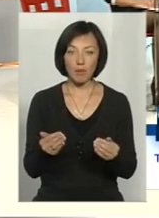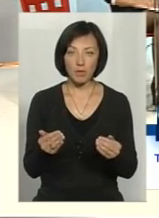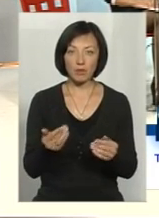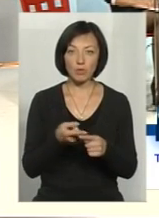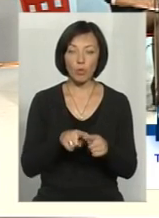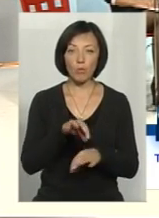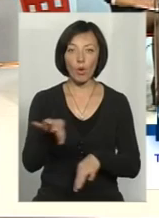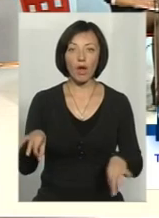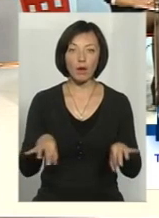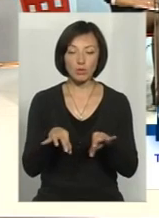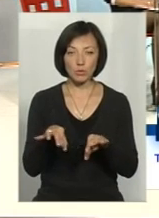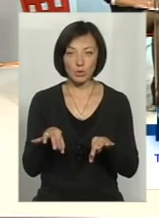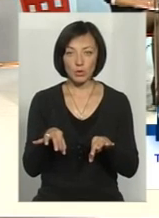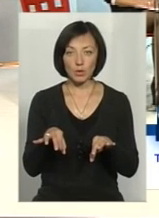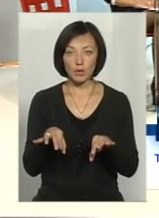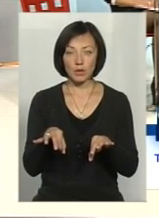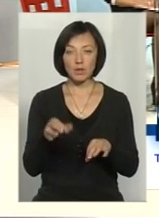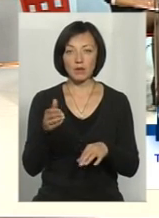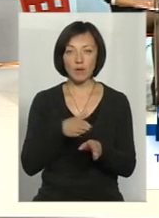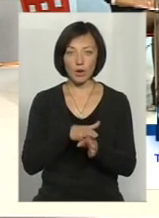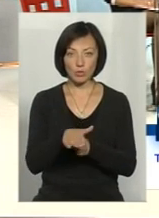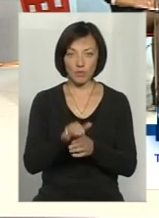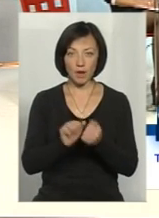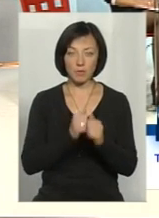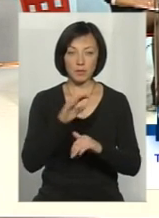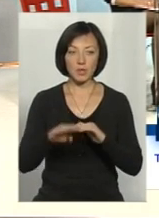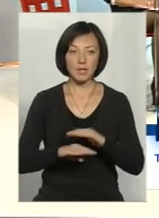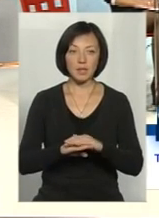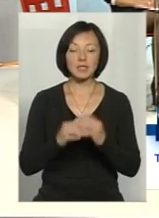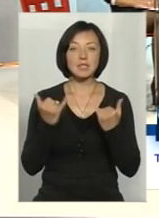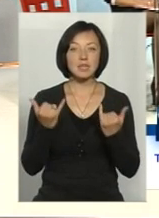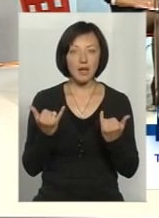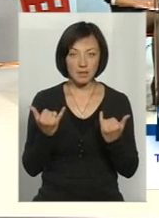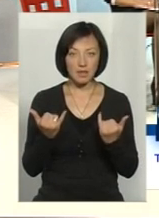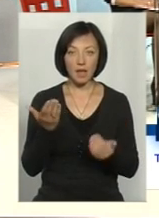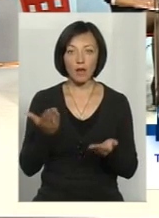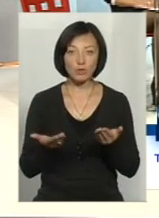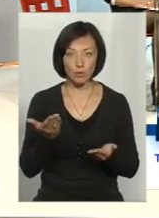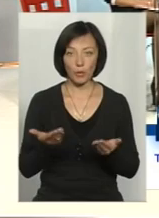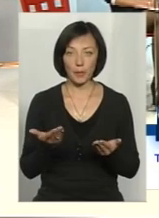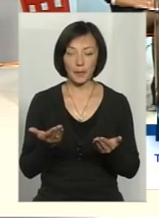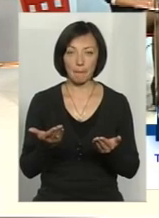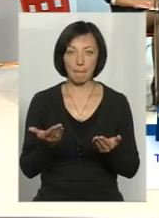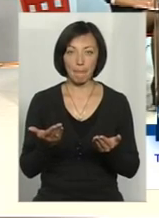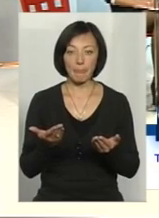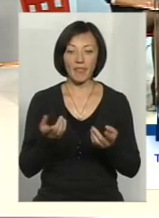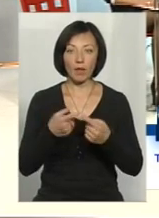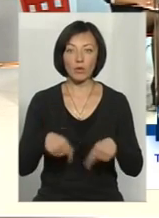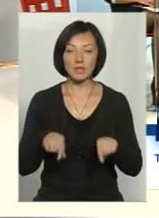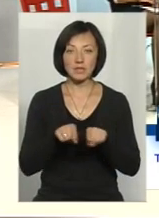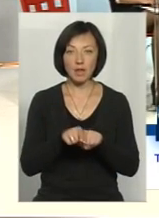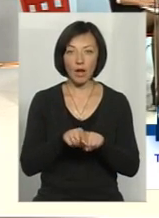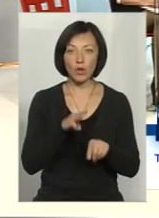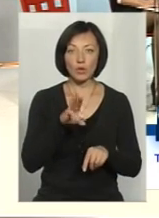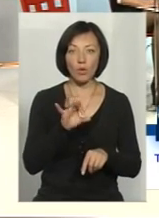того проєкту, який був реалізований в Кам Цеподільському. Ви знаєте, що зараз, якщо такі організації, як НПП